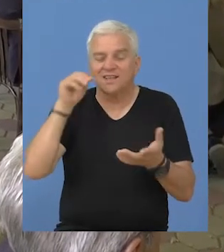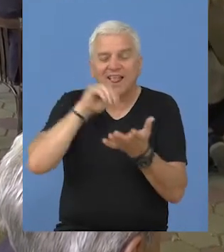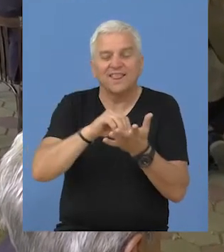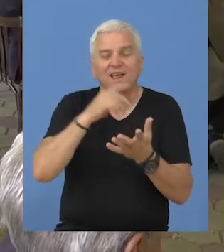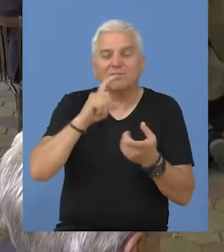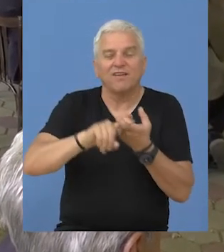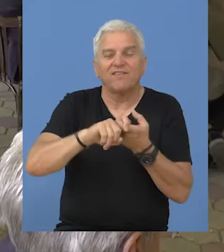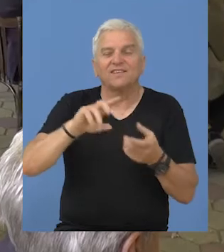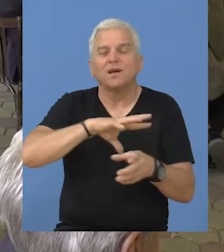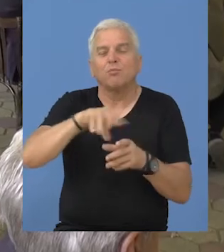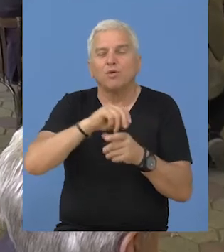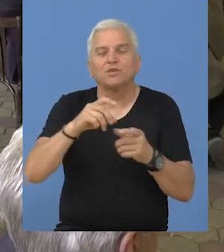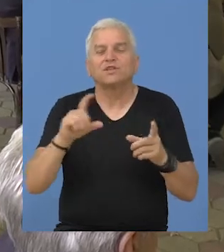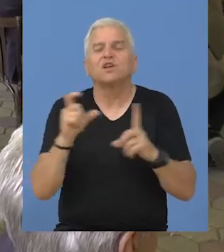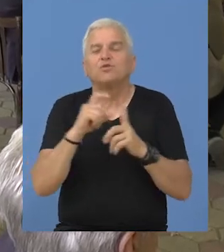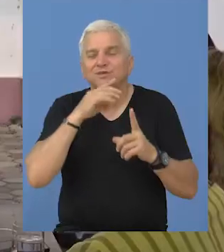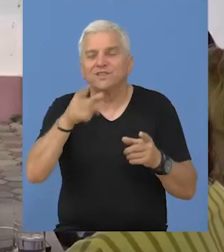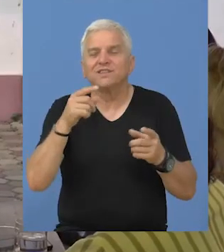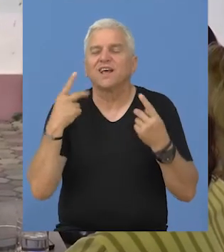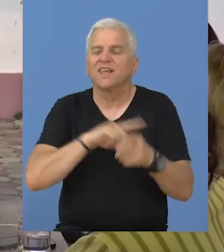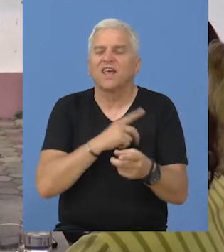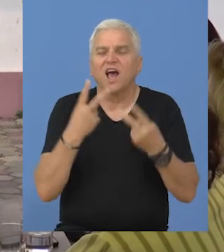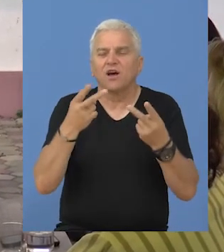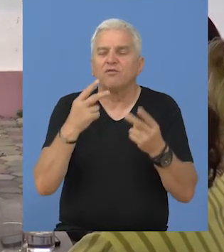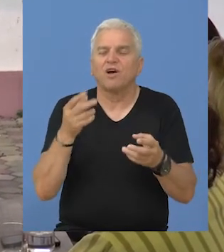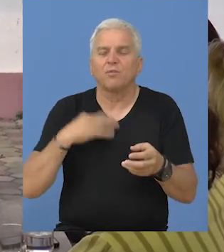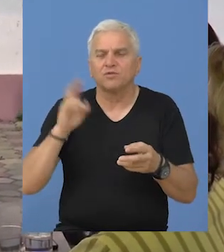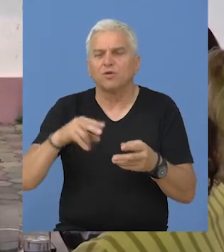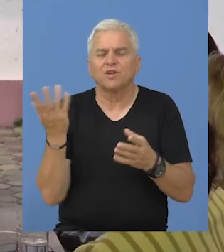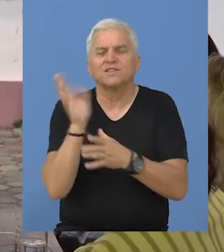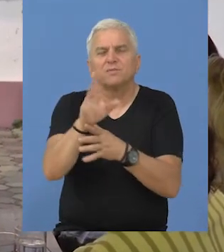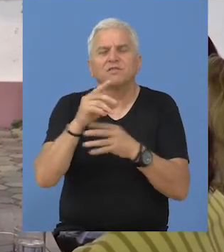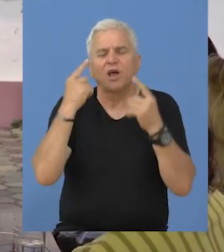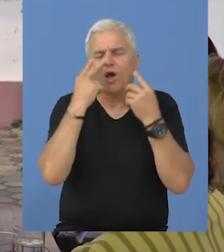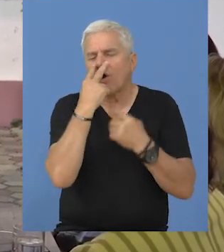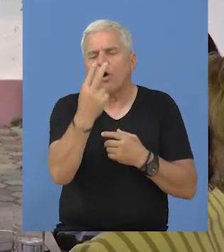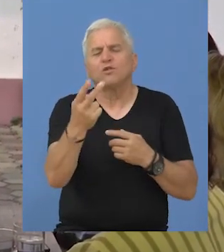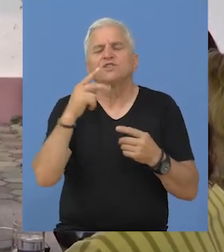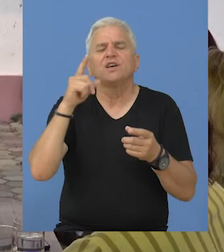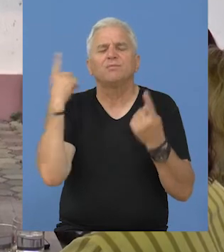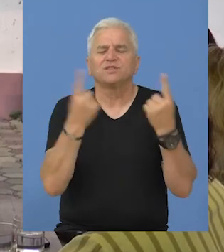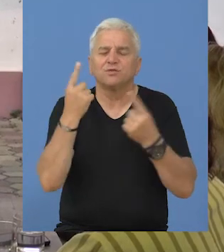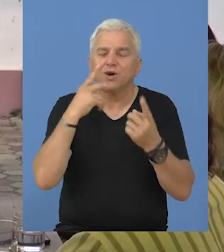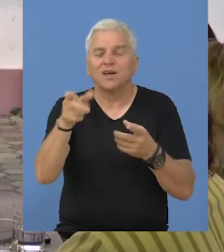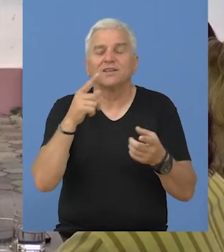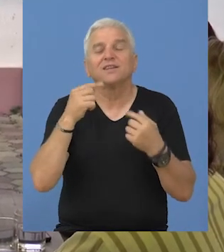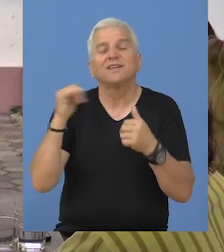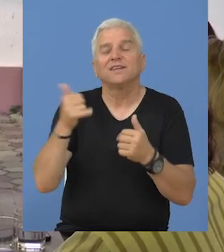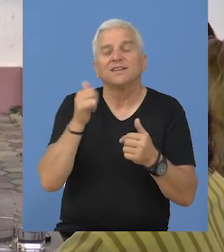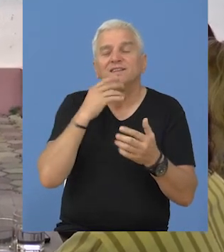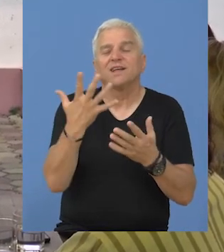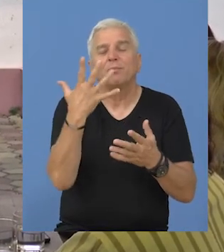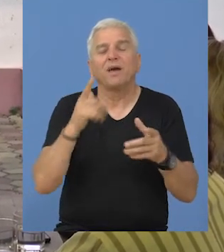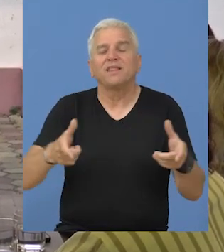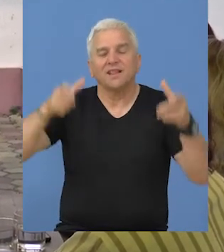tematika vezana za porodicu Dunđerski veoma važna i da se mora držati pred očima javnosti zbog neprilične situacije,